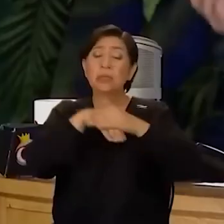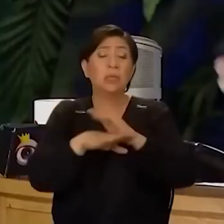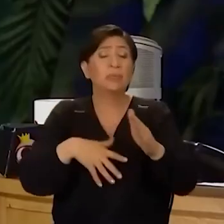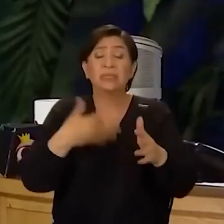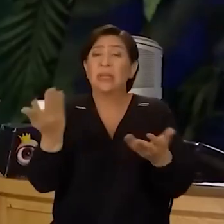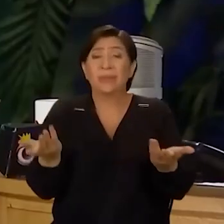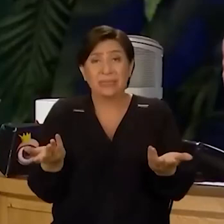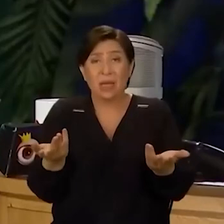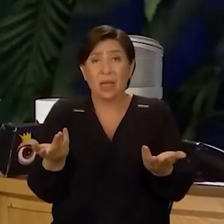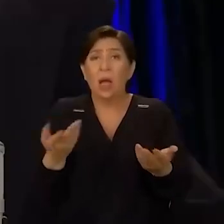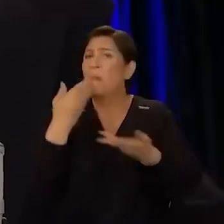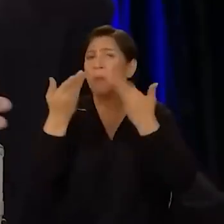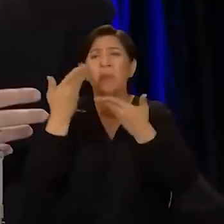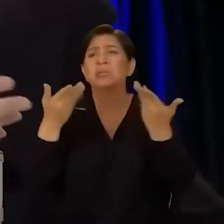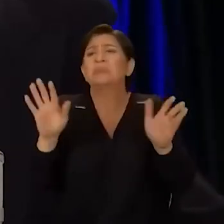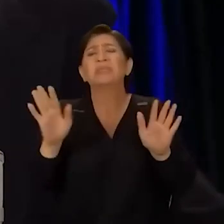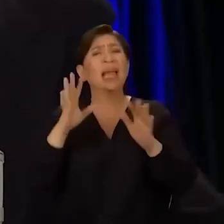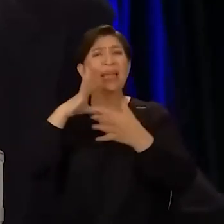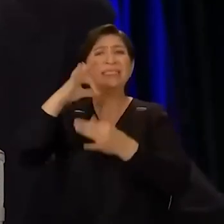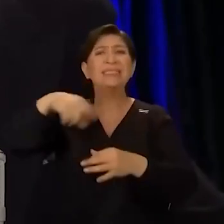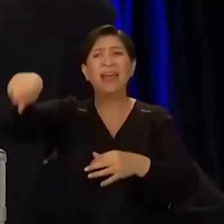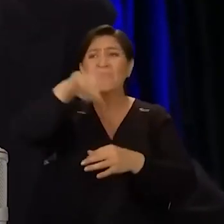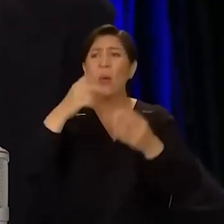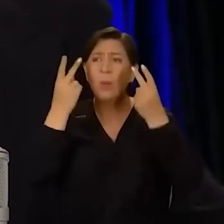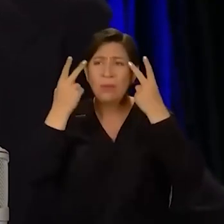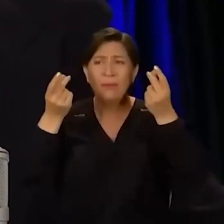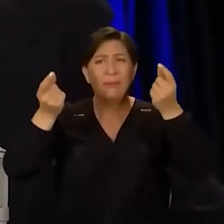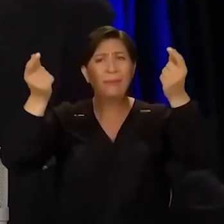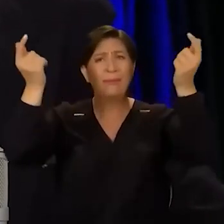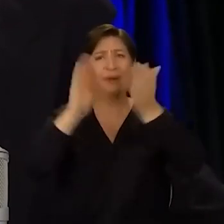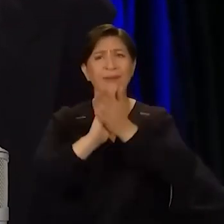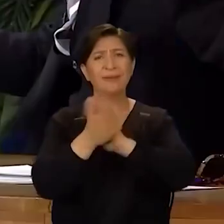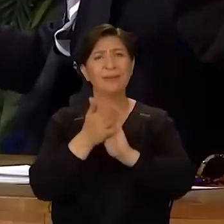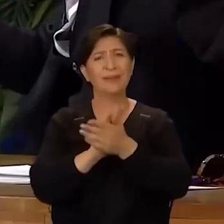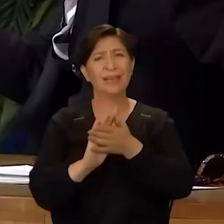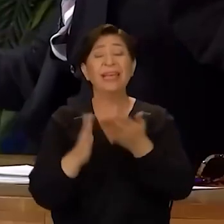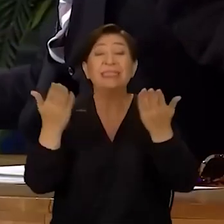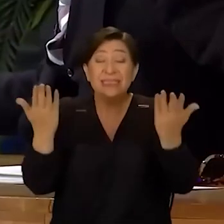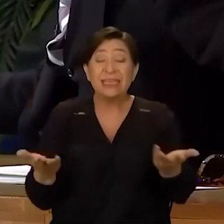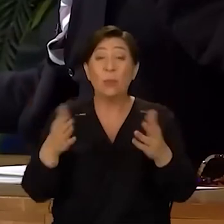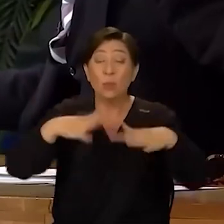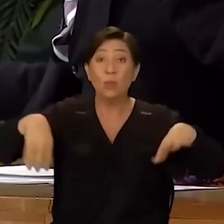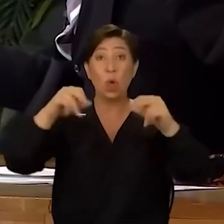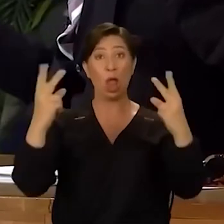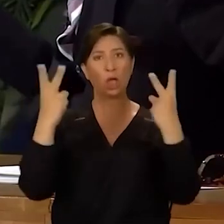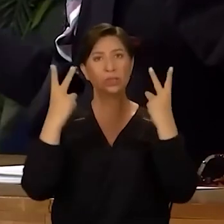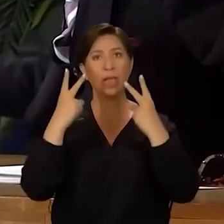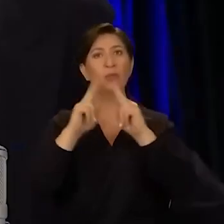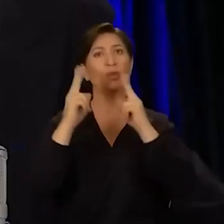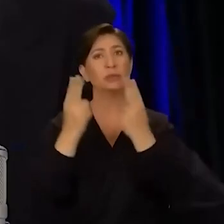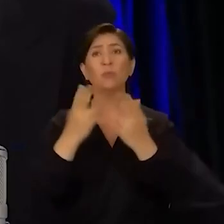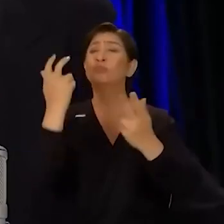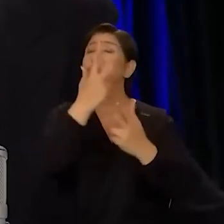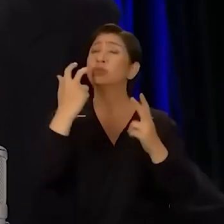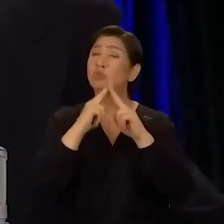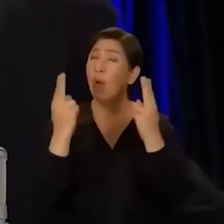istemezse, bahsetmezse zaten insanlar unuturlar. Çünkü zaten bütün bir gösteri dünyası ya da bütün